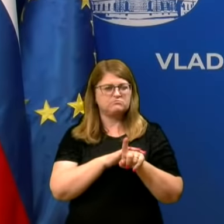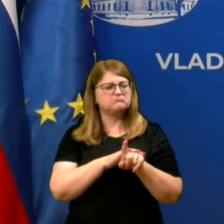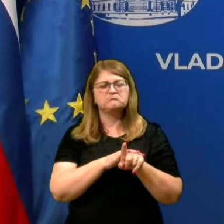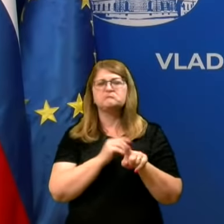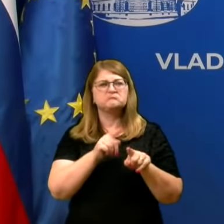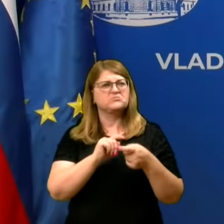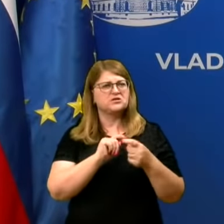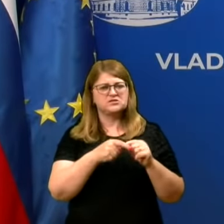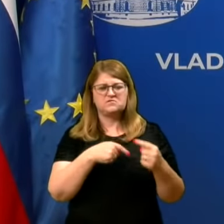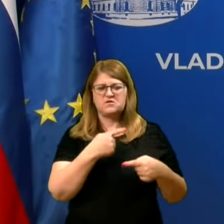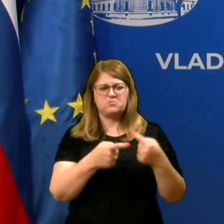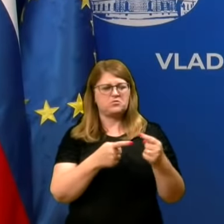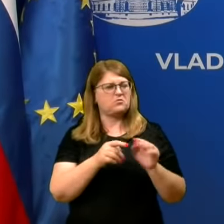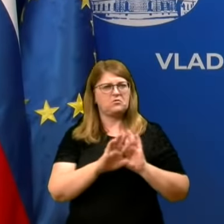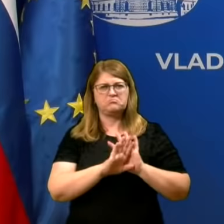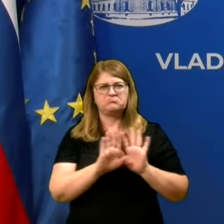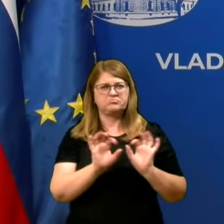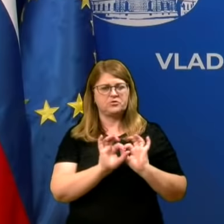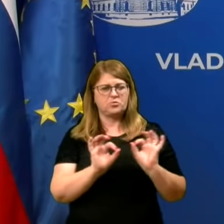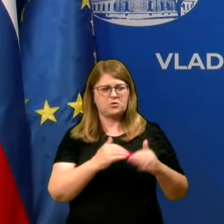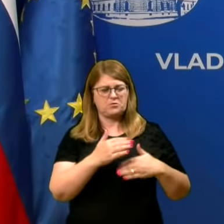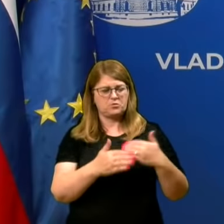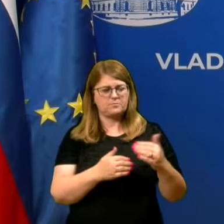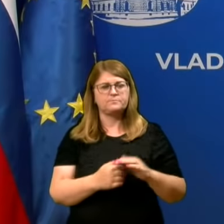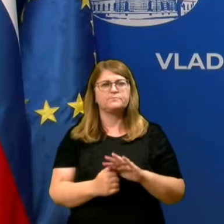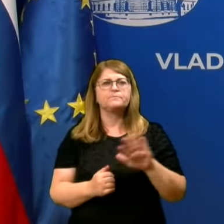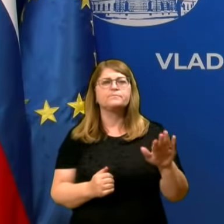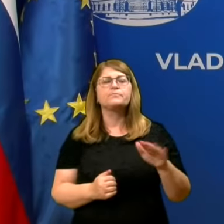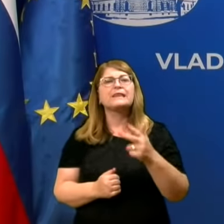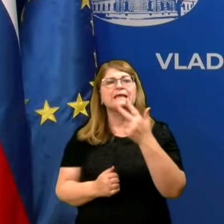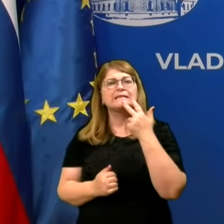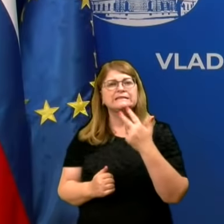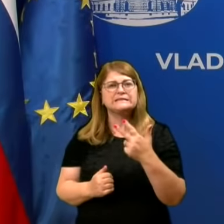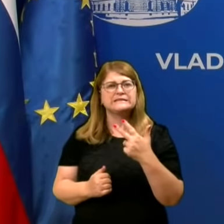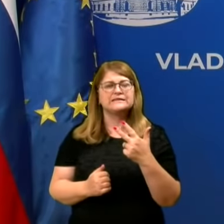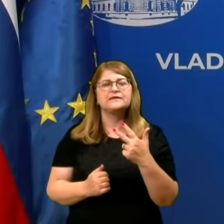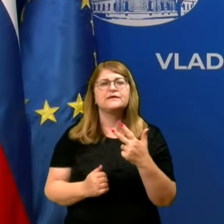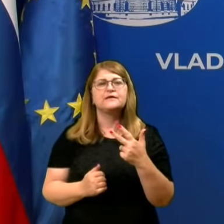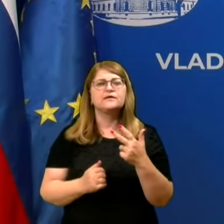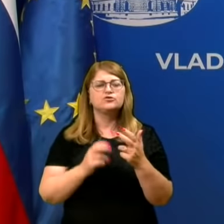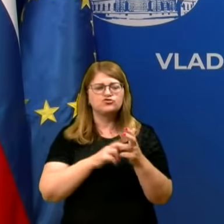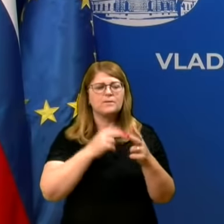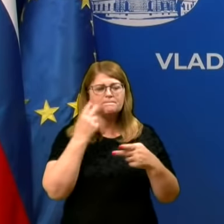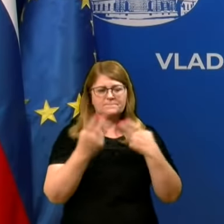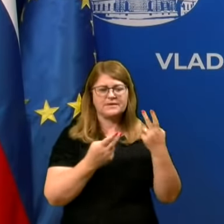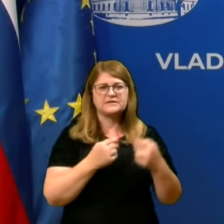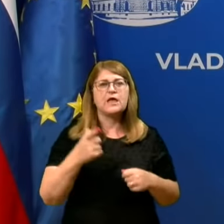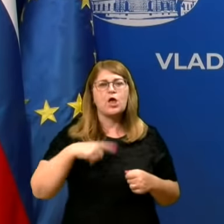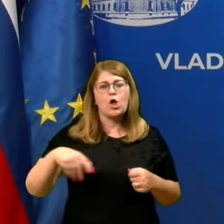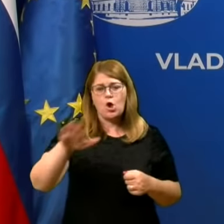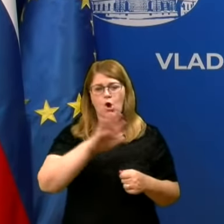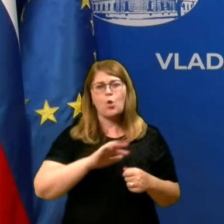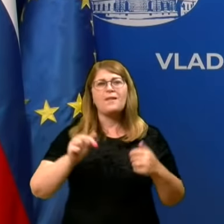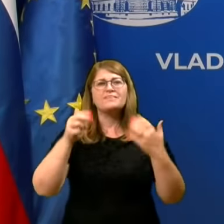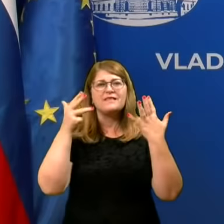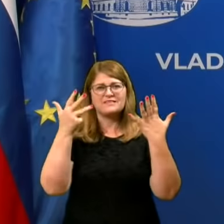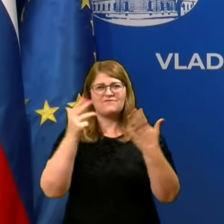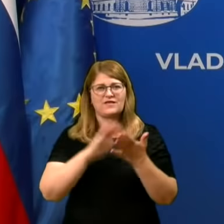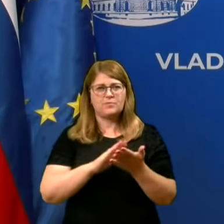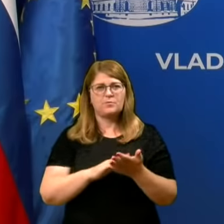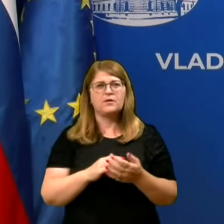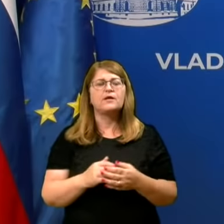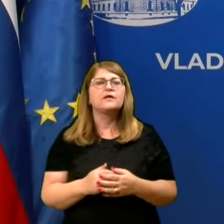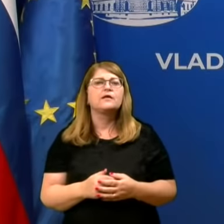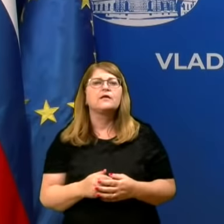zedeve potekajo po usklajeni poti. Tri so še v epidemiloški preiskavi v regiji, Ljubljana je bilo devet premirov, dva sta bila